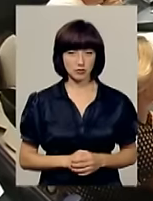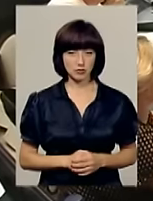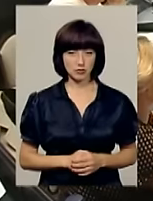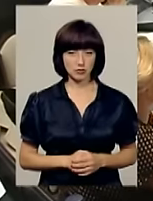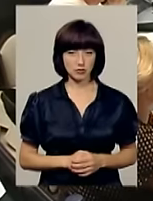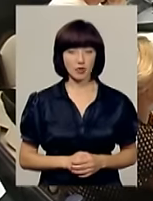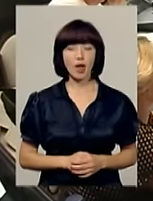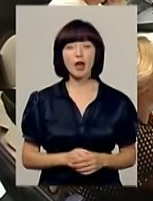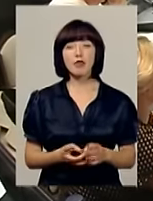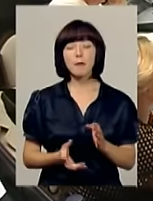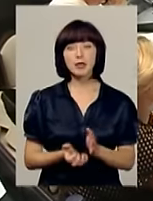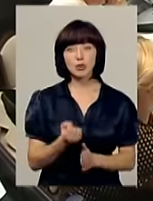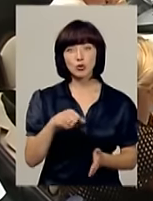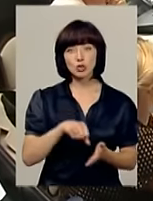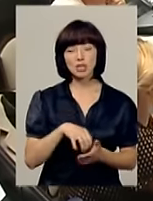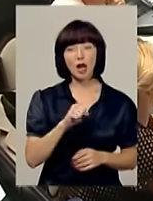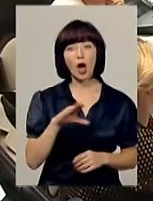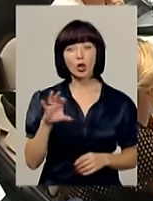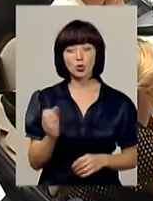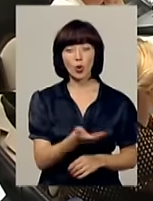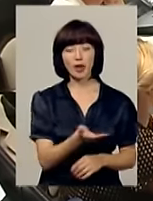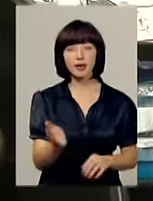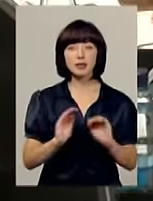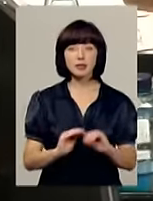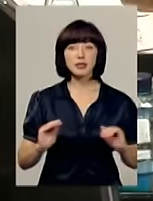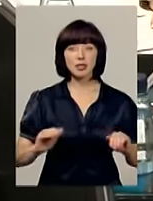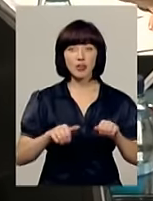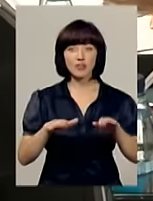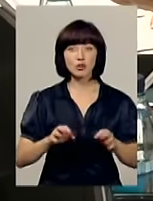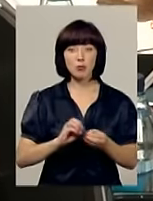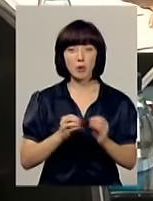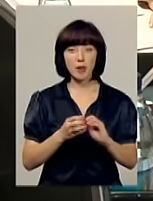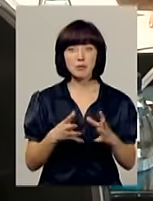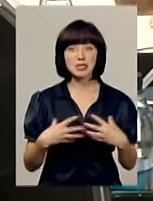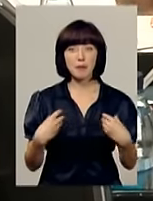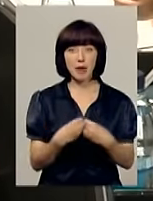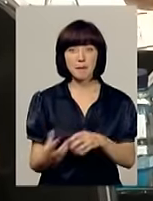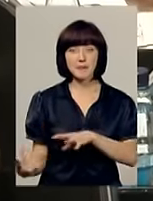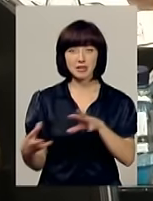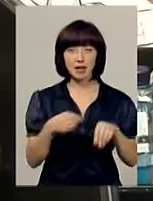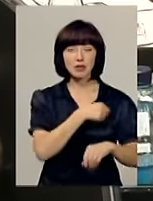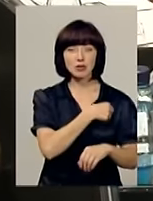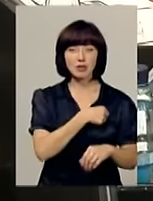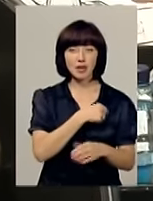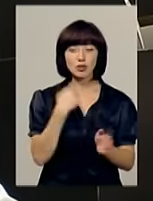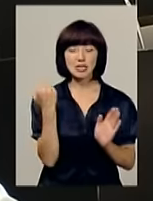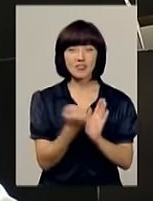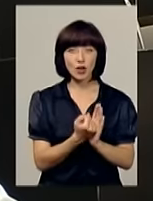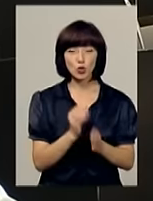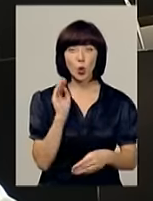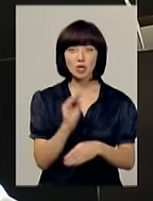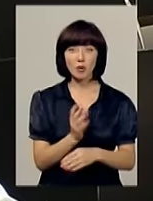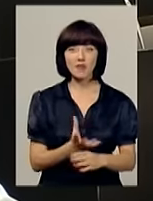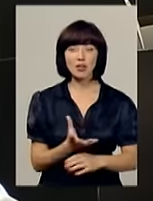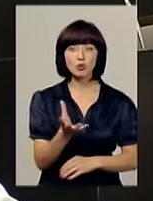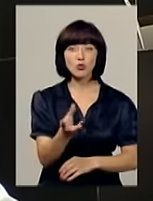На підтримку учасників АТО, їхніх дітей та вирішення проблем сімей переселенців, хмельницькі міські депутати затвердили додаткове фінансування на